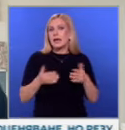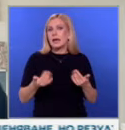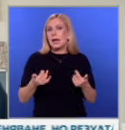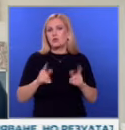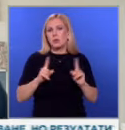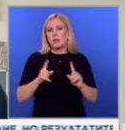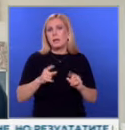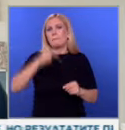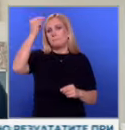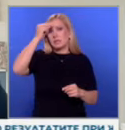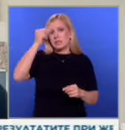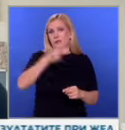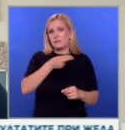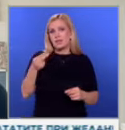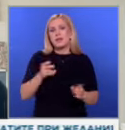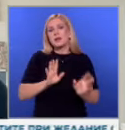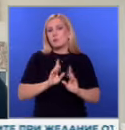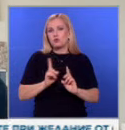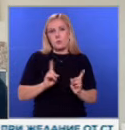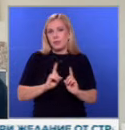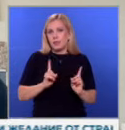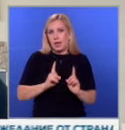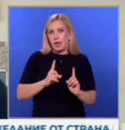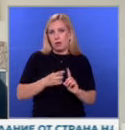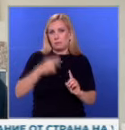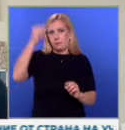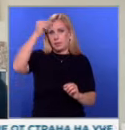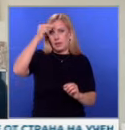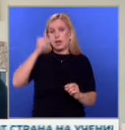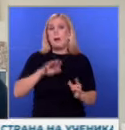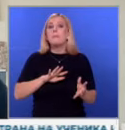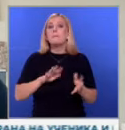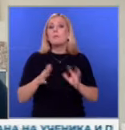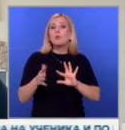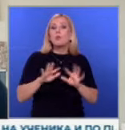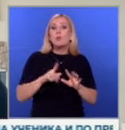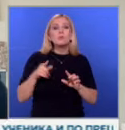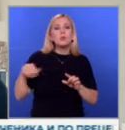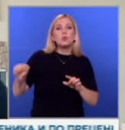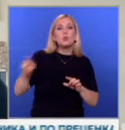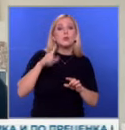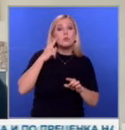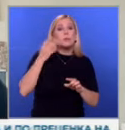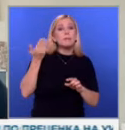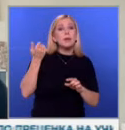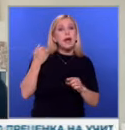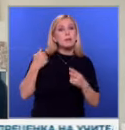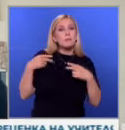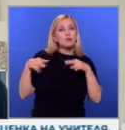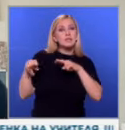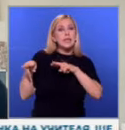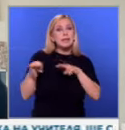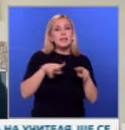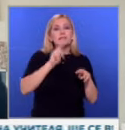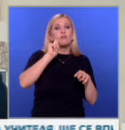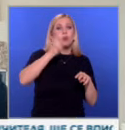български за общо компанията. Най-вероятно е фасадна компания, подобно на всички онези, които бяха проследени в други държави,